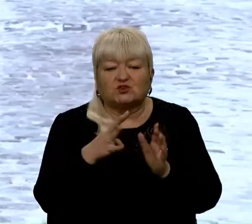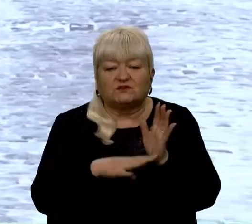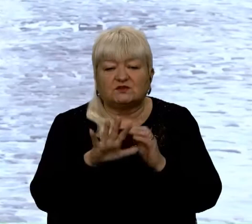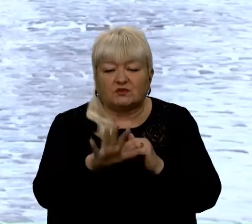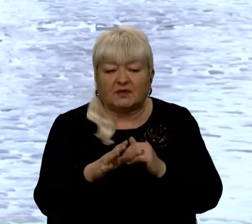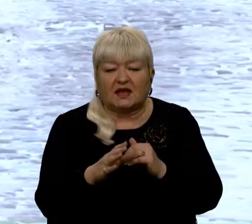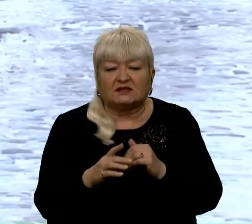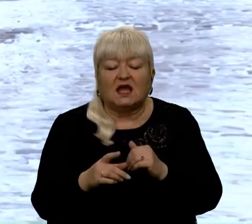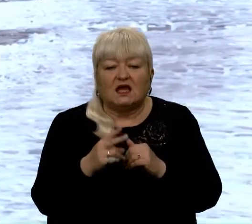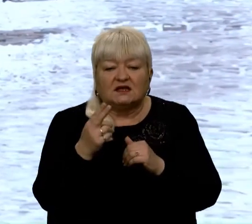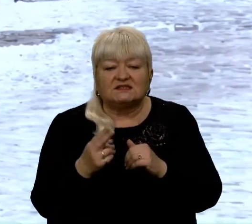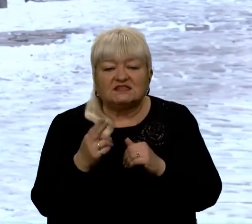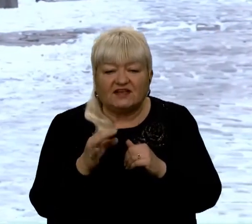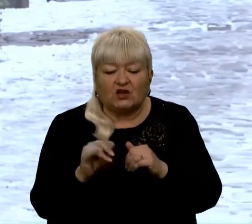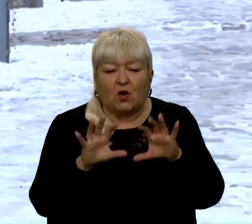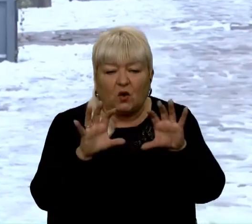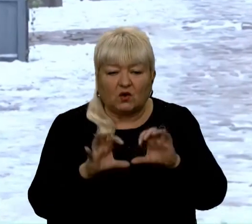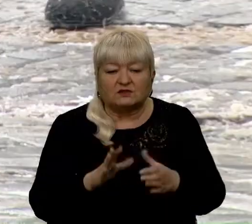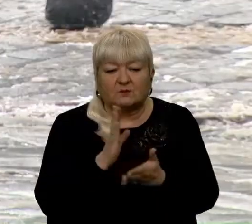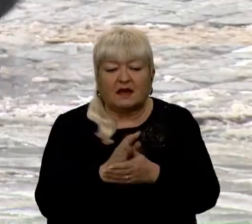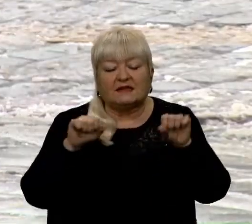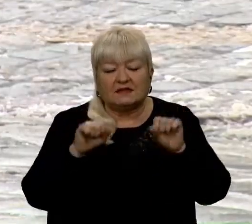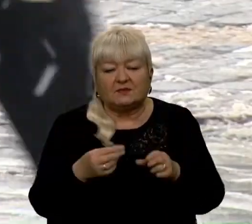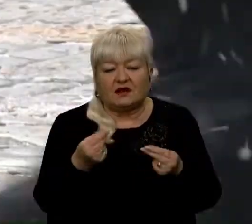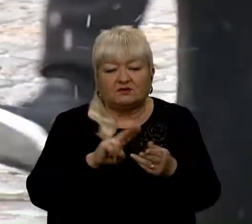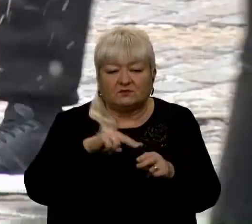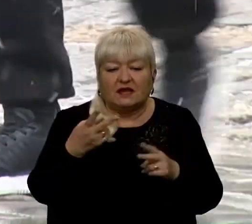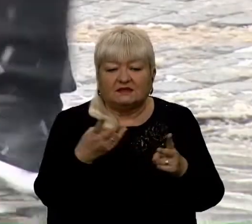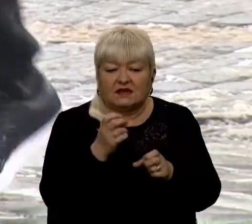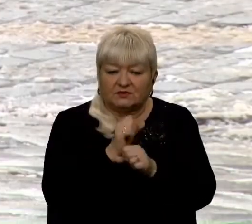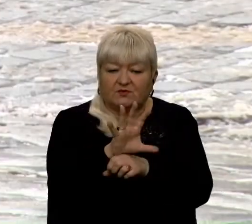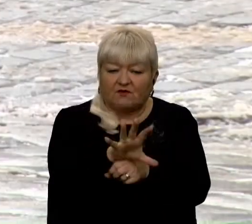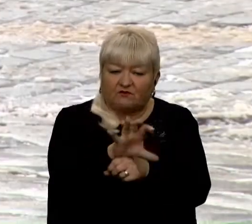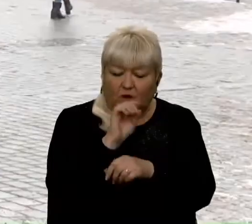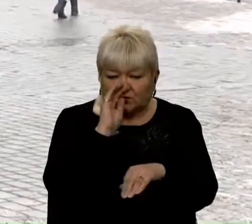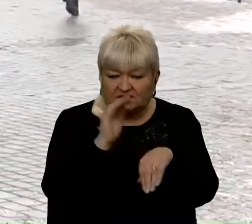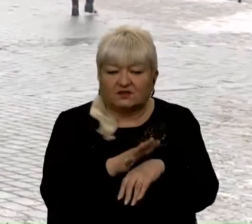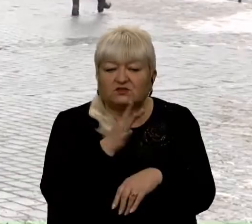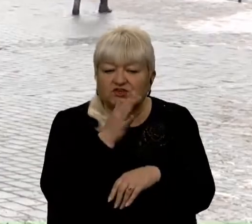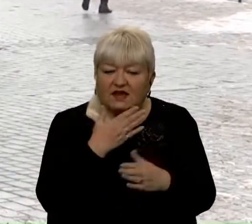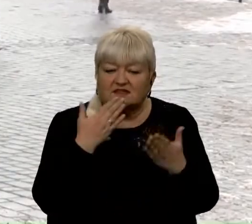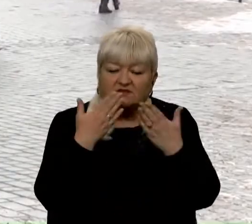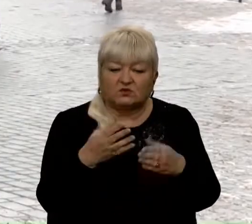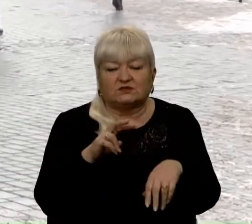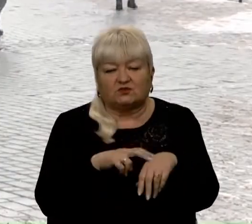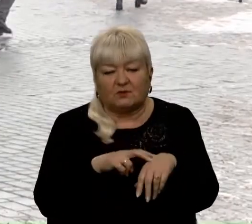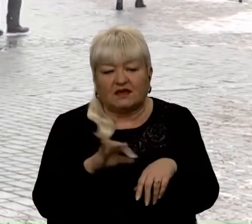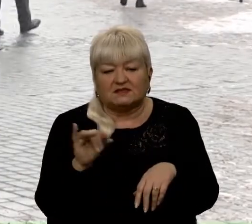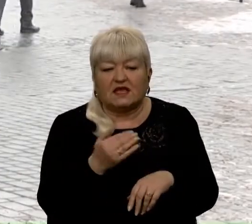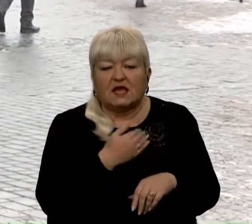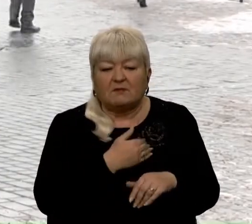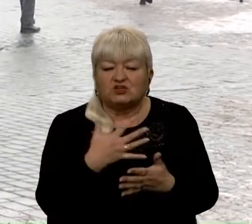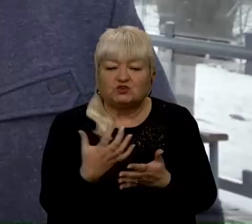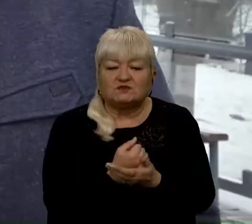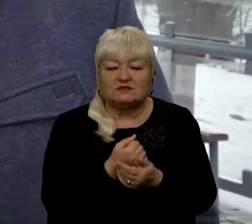маєте право на відшкодування. Для цього потрібно зробити фото місця, де впали, зафіксувати час, звернутися до медиків та бажано знайти